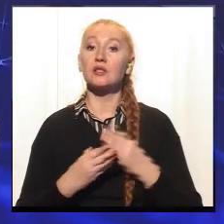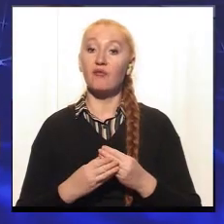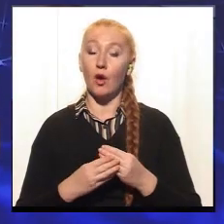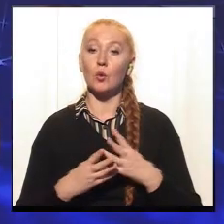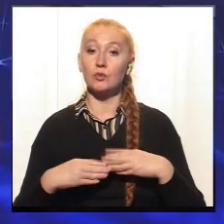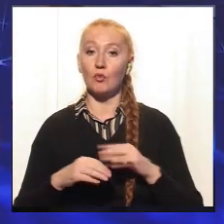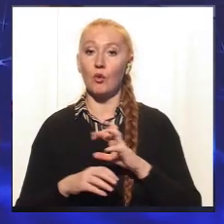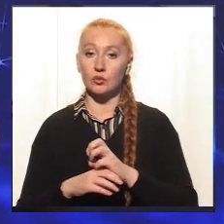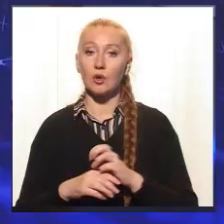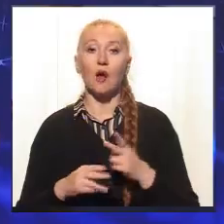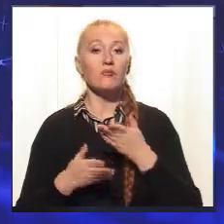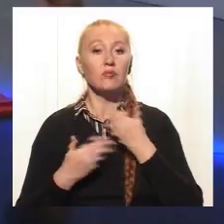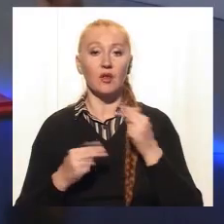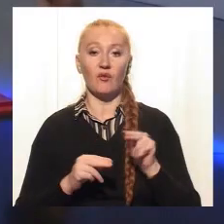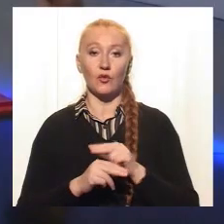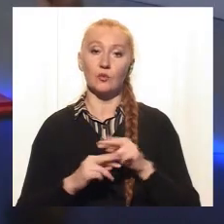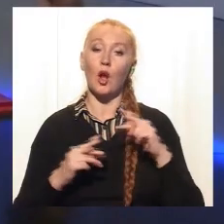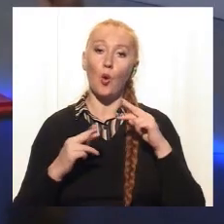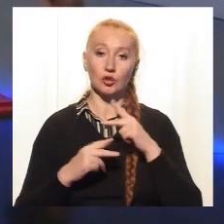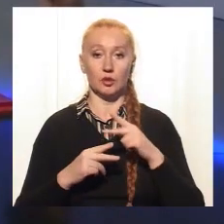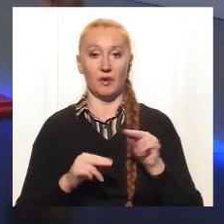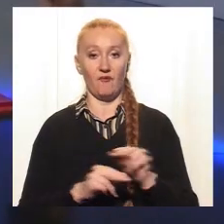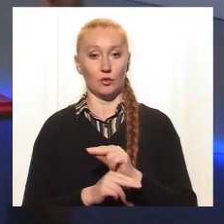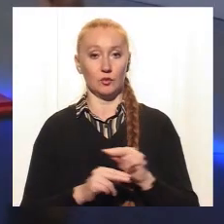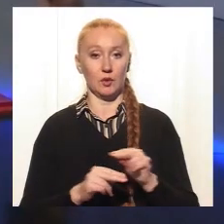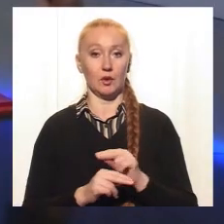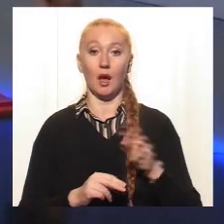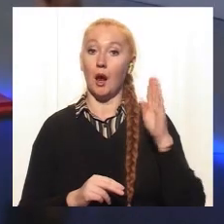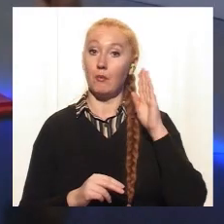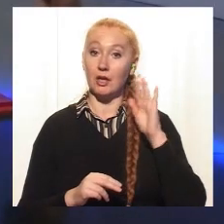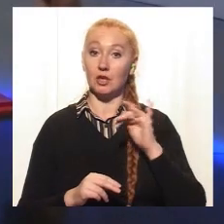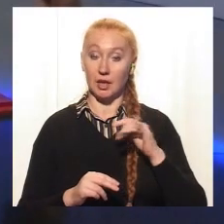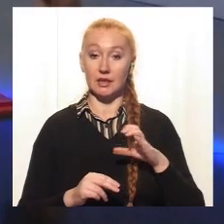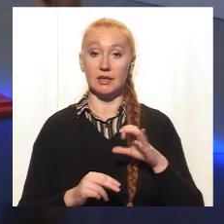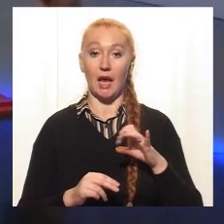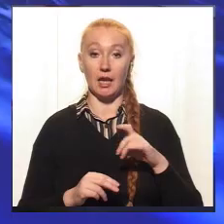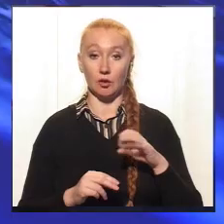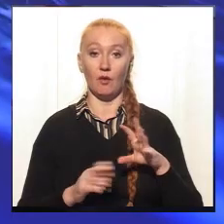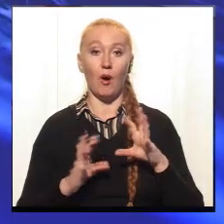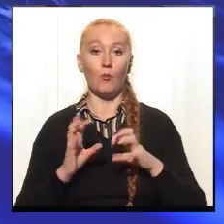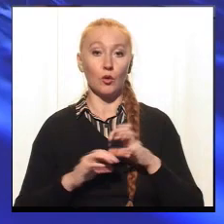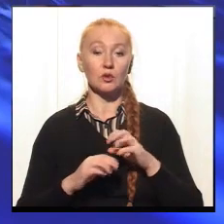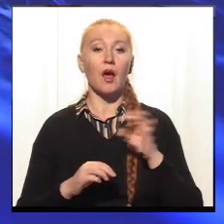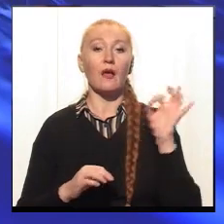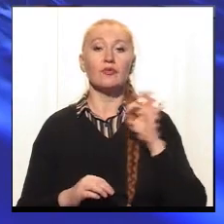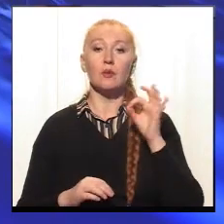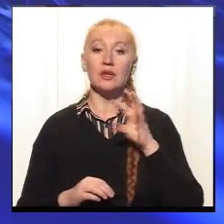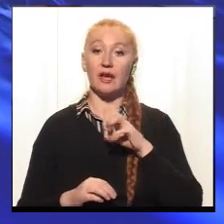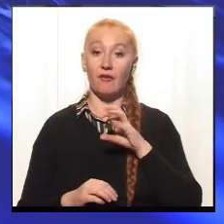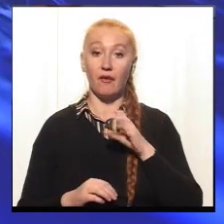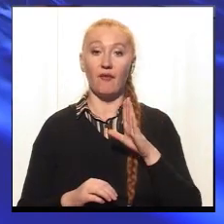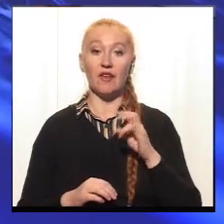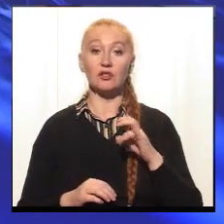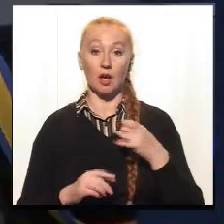з-за відсуття, к сожалению, виспитання або виспитання. Хлопчика із Селидового покусали німецькі вівчарки із